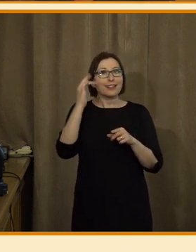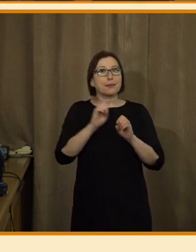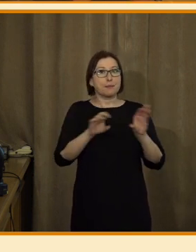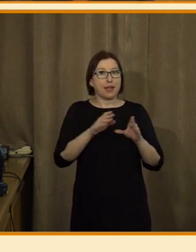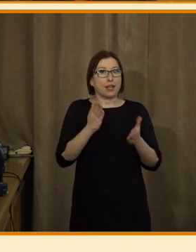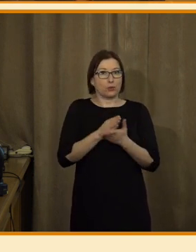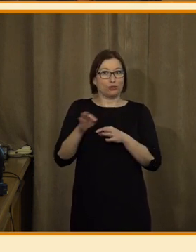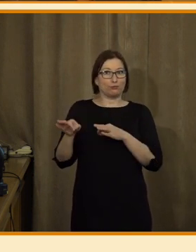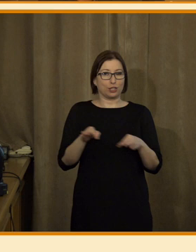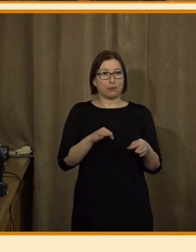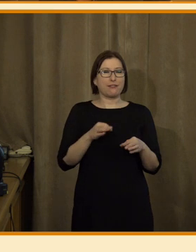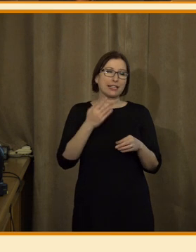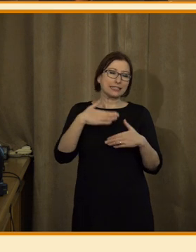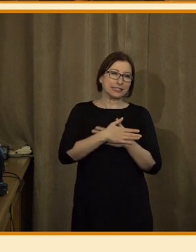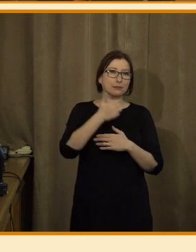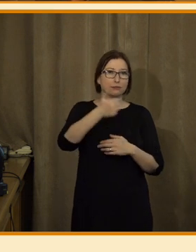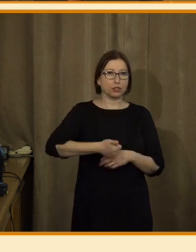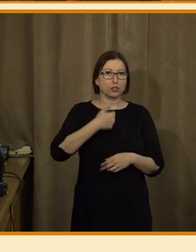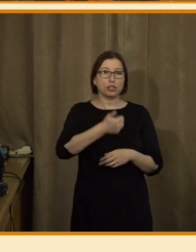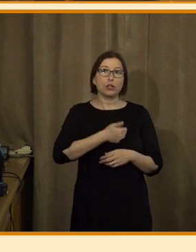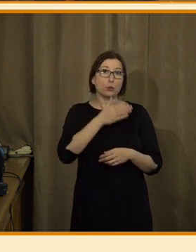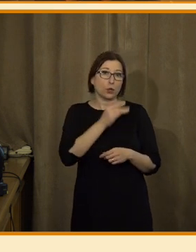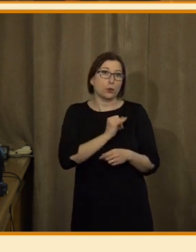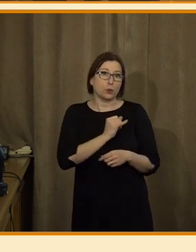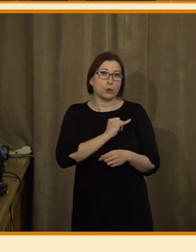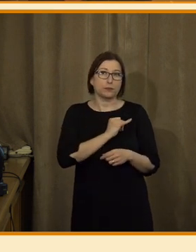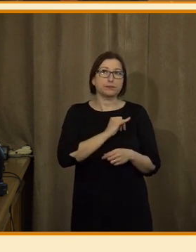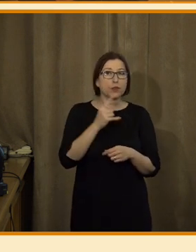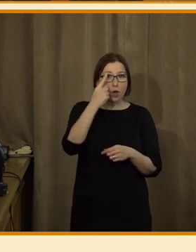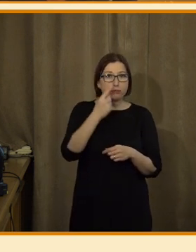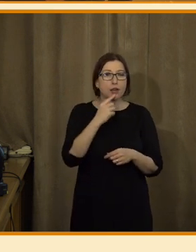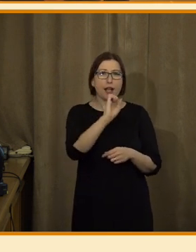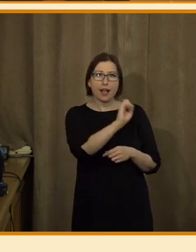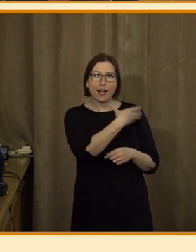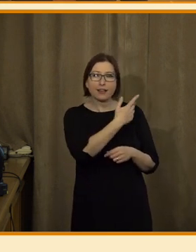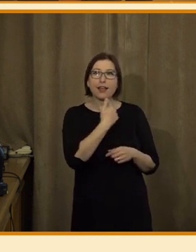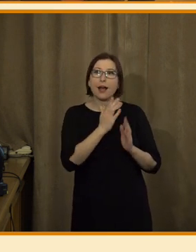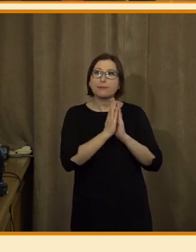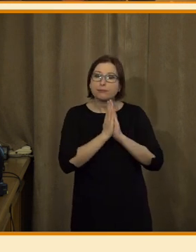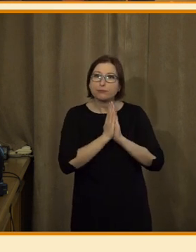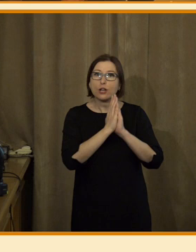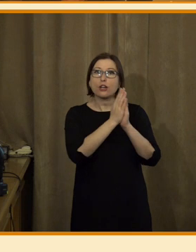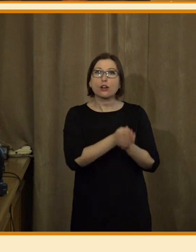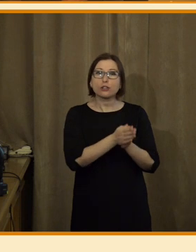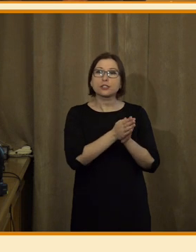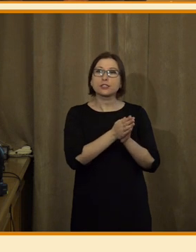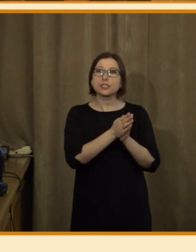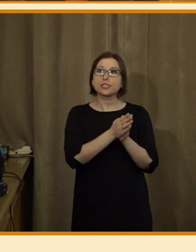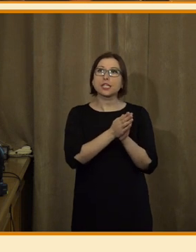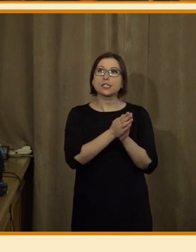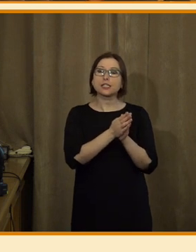A já myslím si, že konec příštího roku bude zajímavý. A to, co tady vidí ten obrázek, tak to jsem požádal